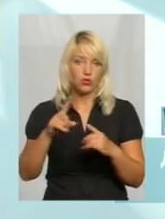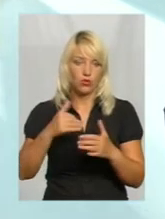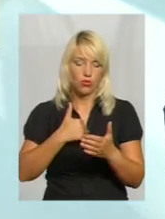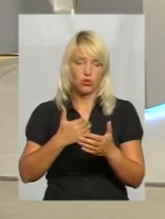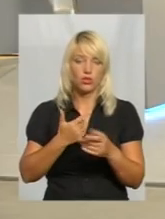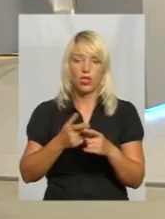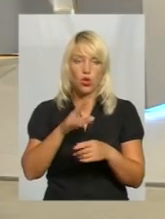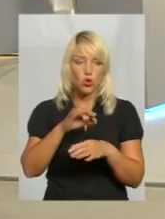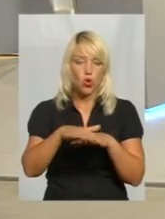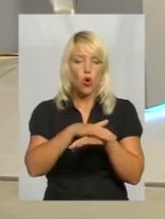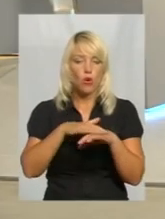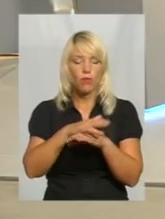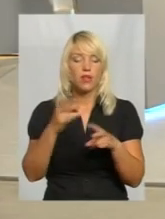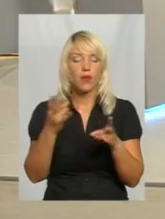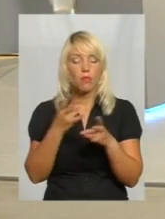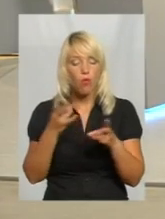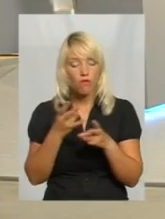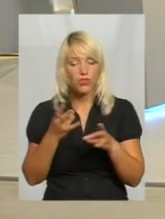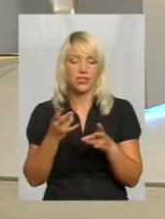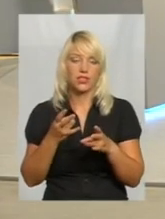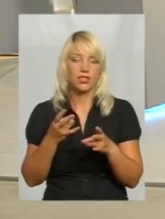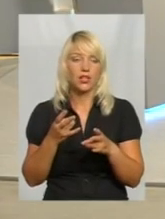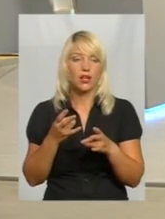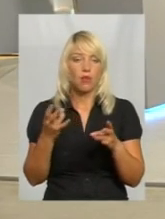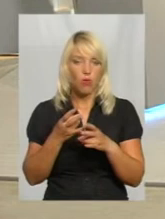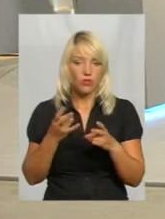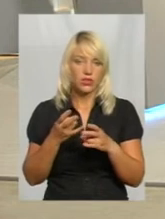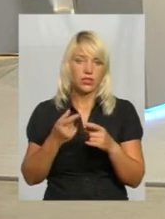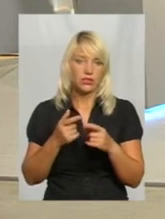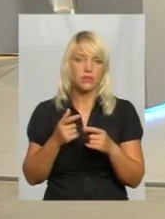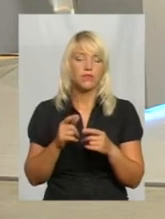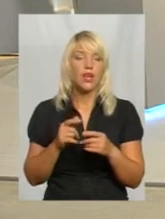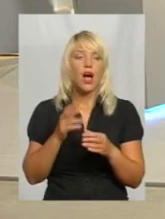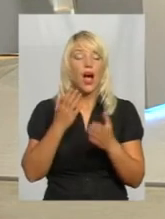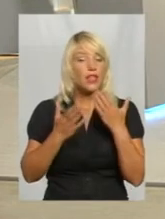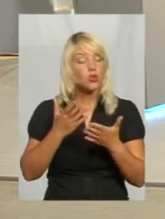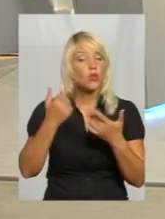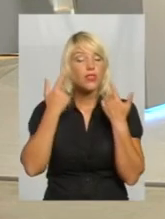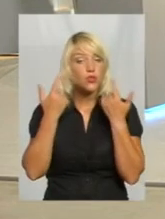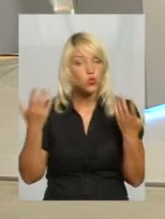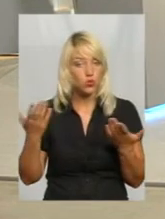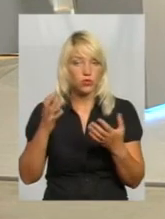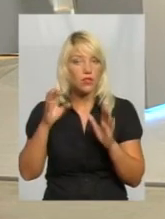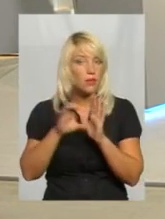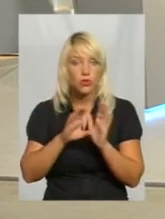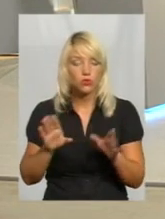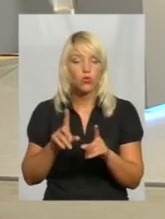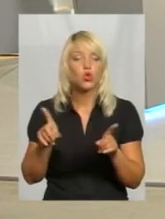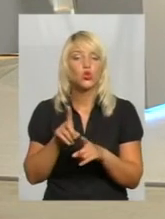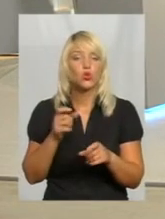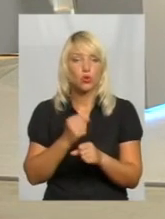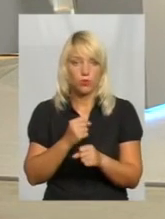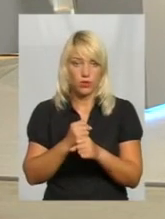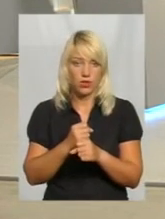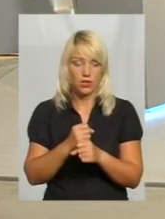якщо не чують громаду, що робити? Хто не вас можна звертатися? Можна звертатися. Я завжди говорю, я виріш в